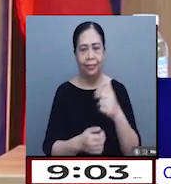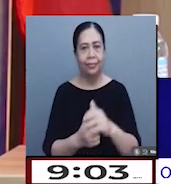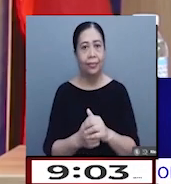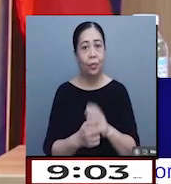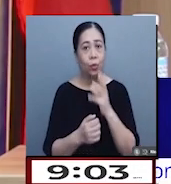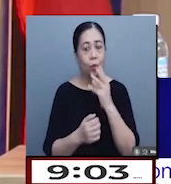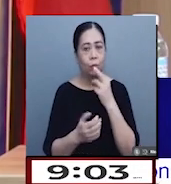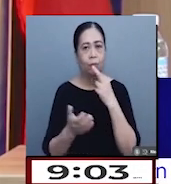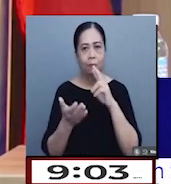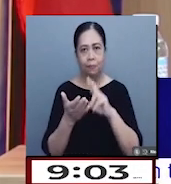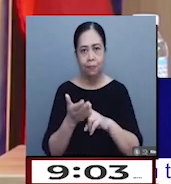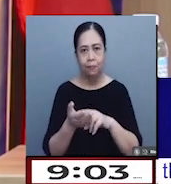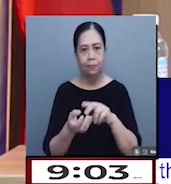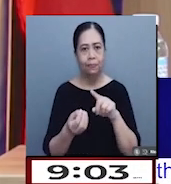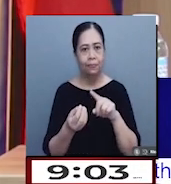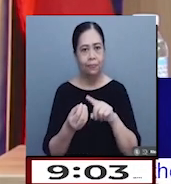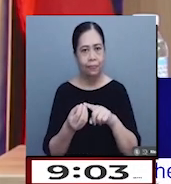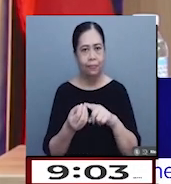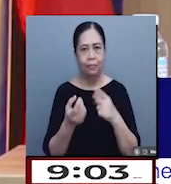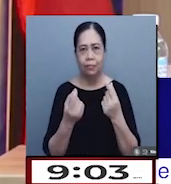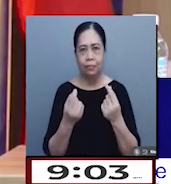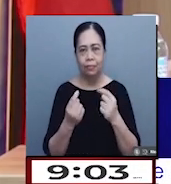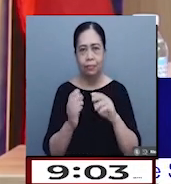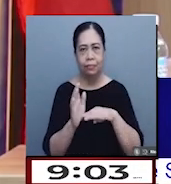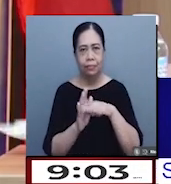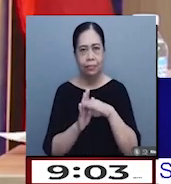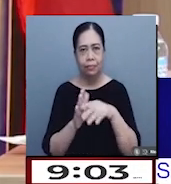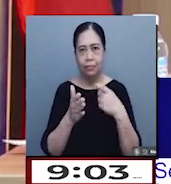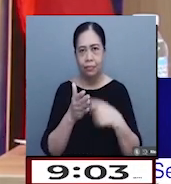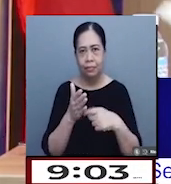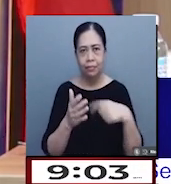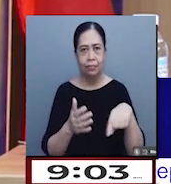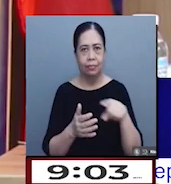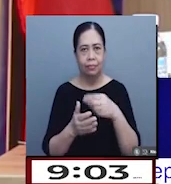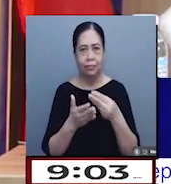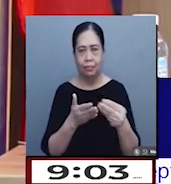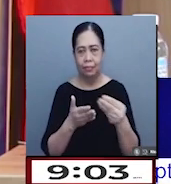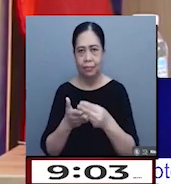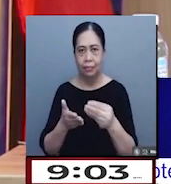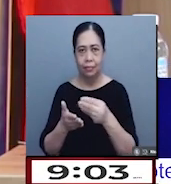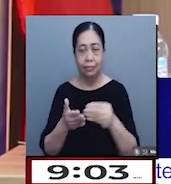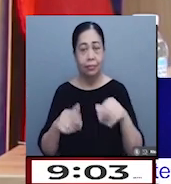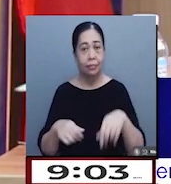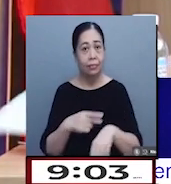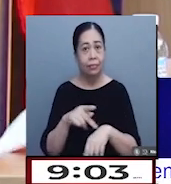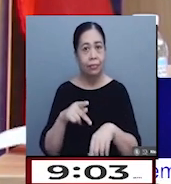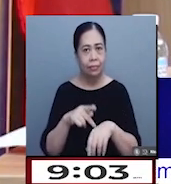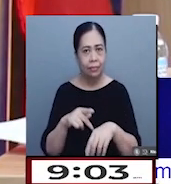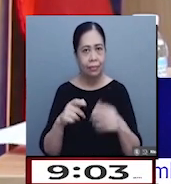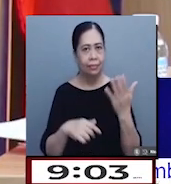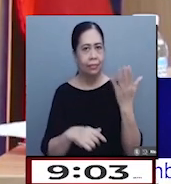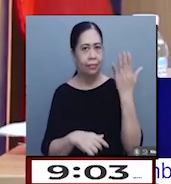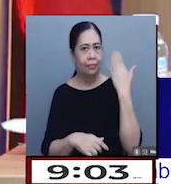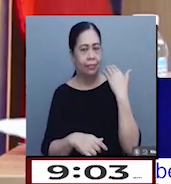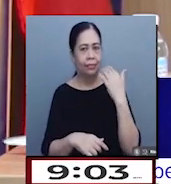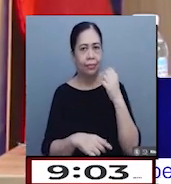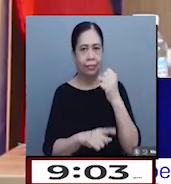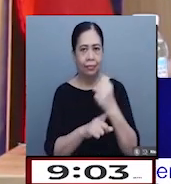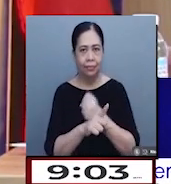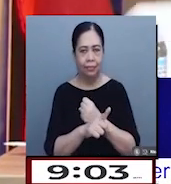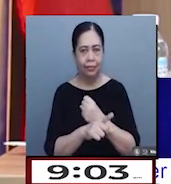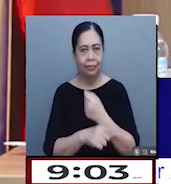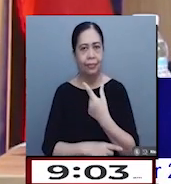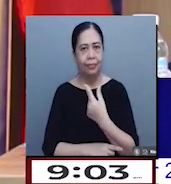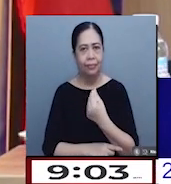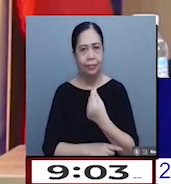maguulat tungkol sa pag-alaw ng presyo ng ating mga bilihin sa Pilipinas itong nakalipas na September 2023.